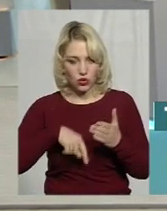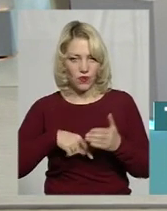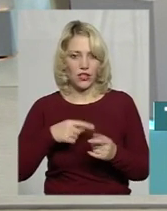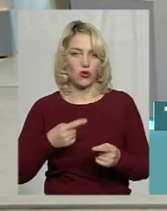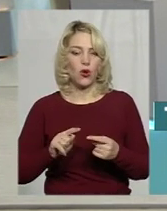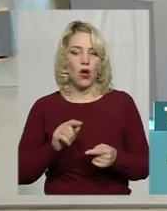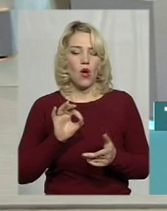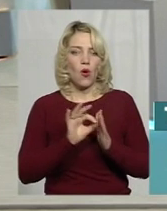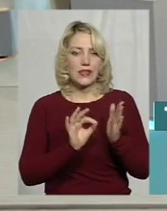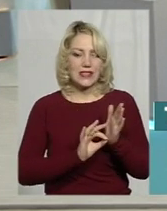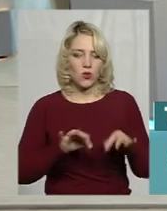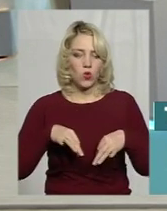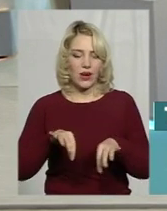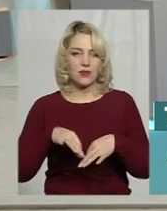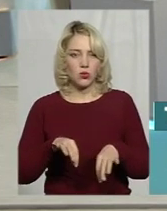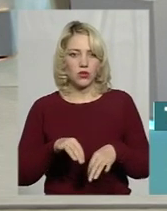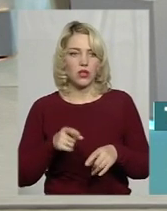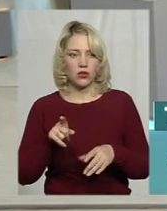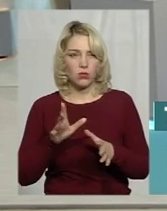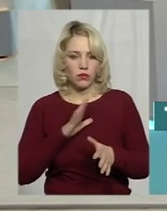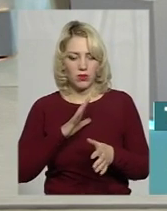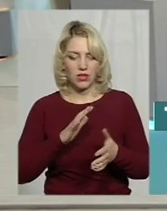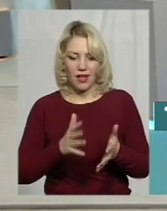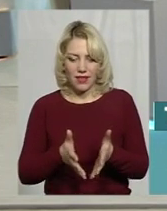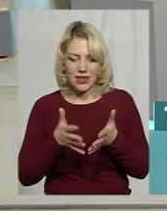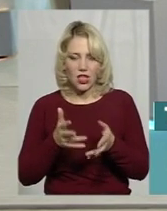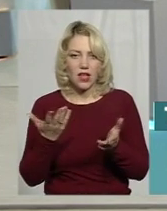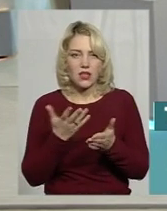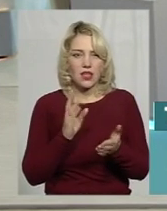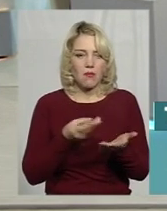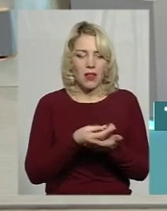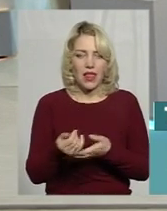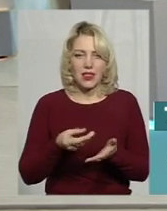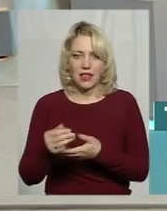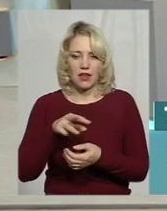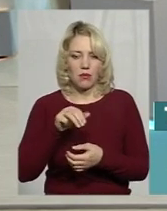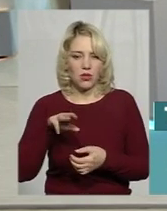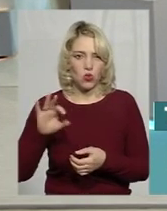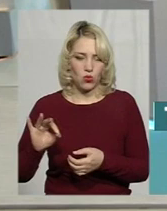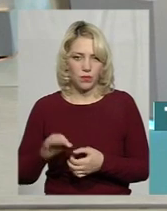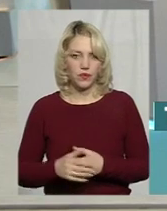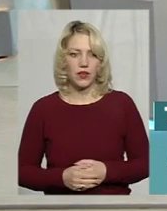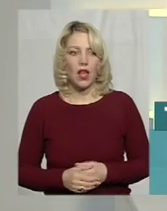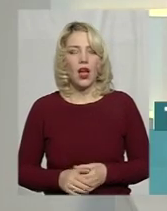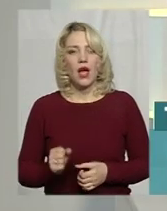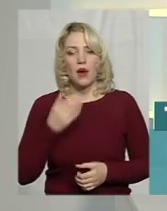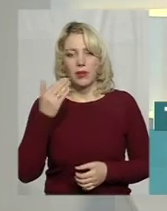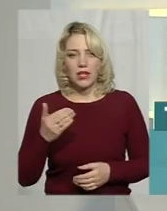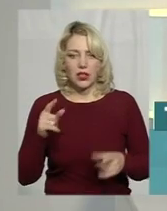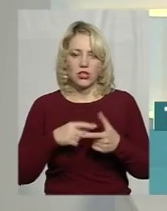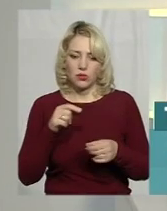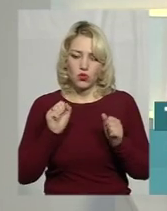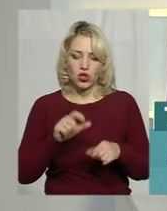транспортного засобу, тоді вже більше стає тобі ясніше, які митні платежі треба зробити. А може людина самостійно зробити цю